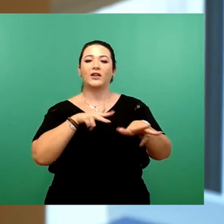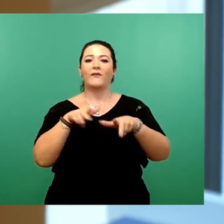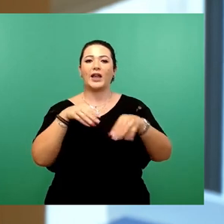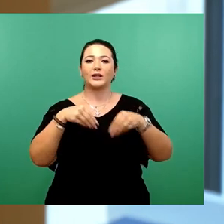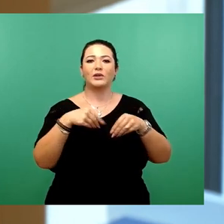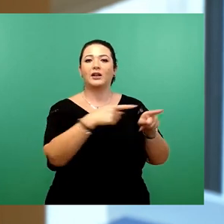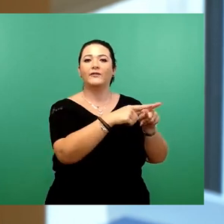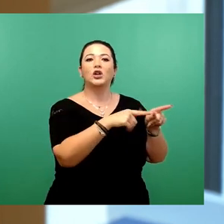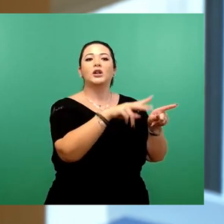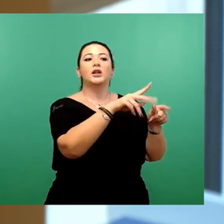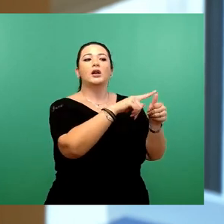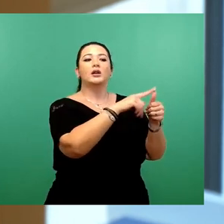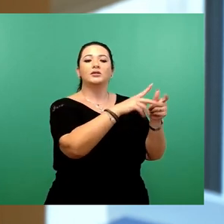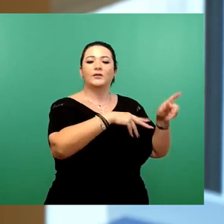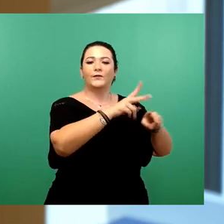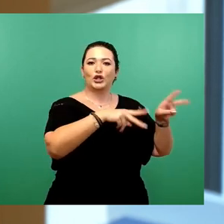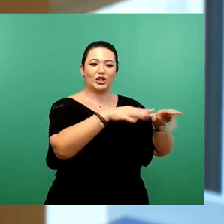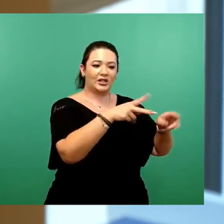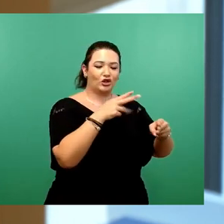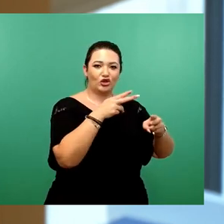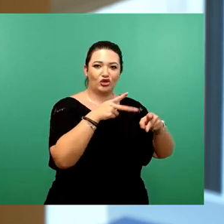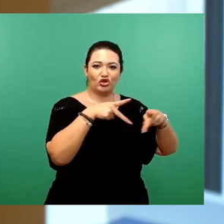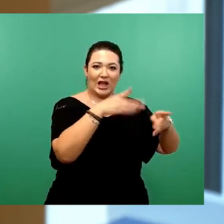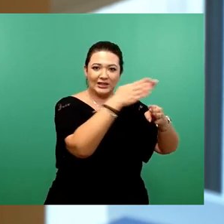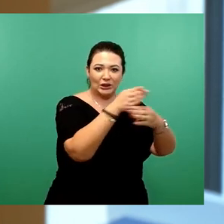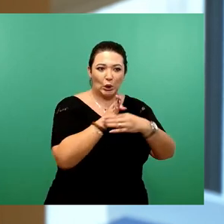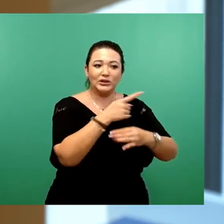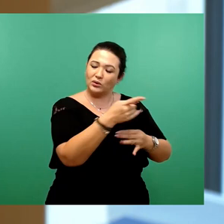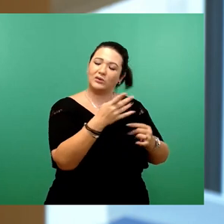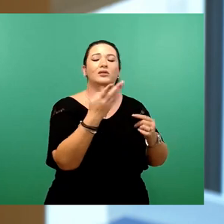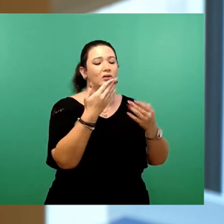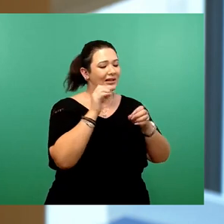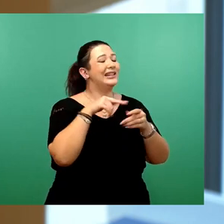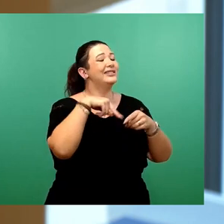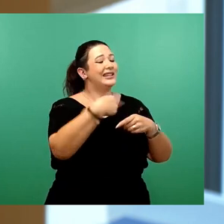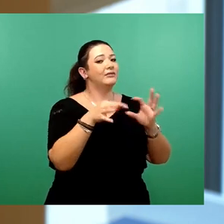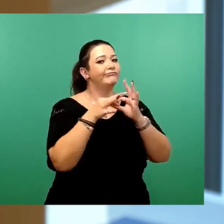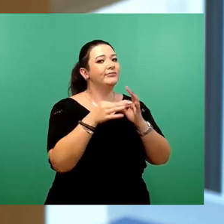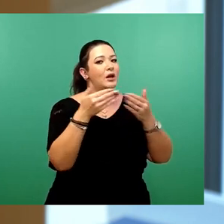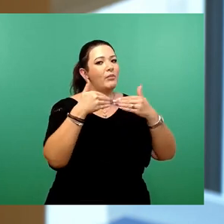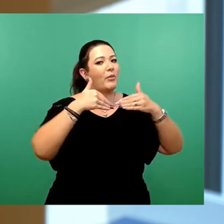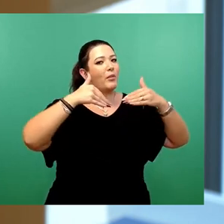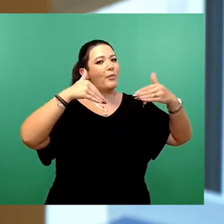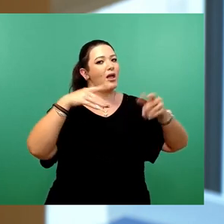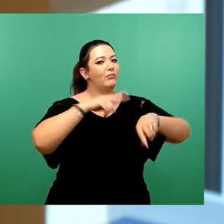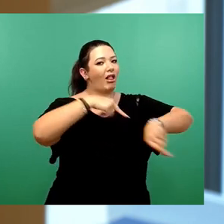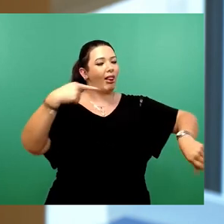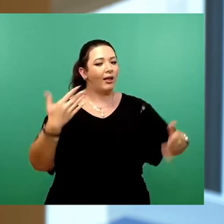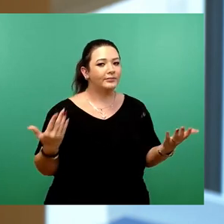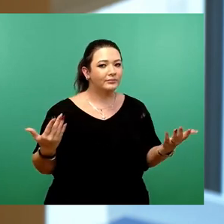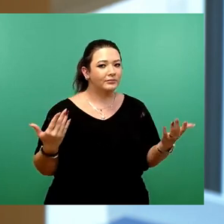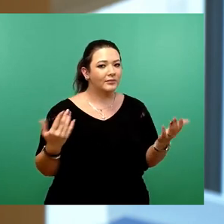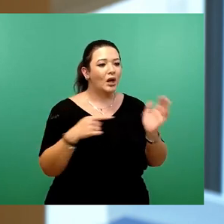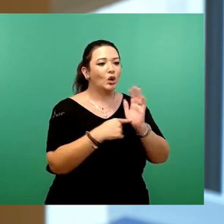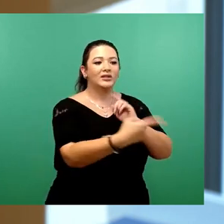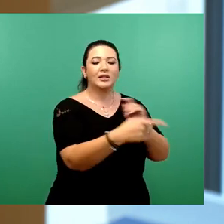der Leuschwitzer Straße und der Goetheallee auf den Schillerplatz erhöhen würden. Denn die Minute hat auch am Schillerplatz nur 60 Sekunden und